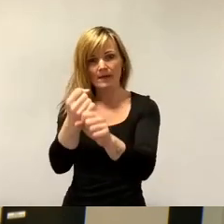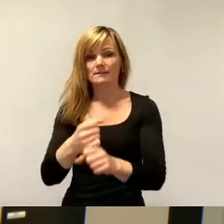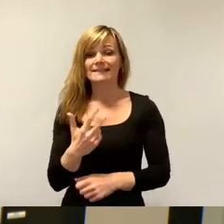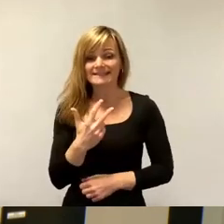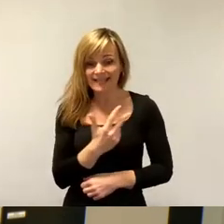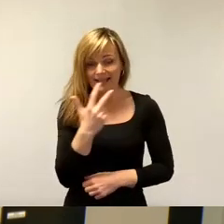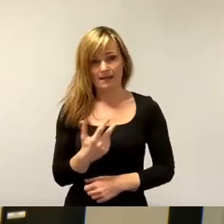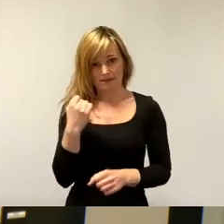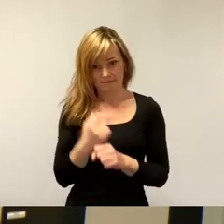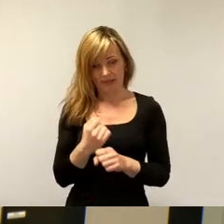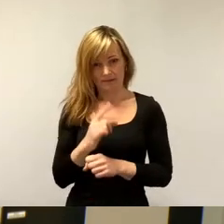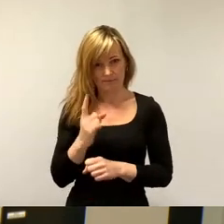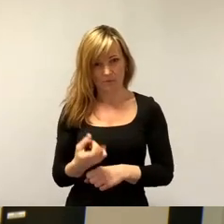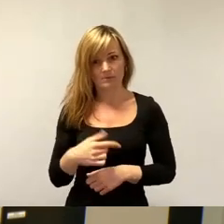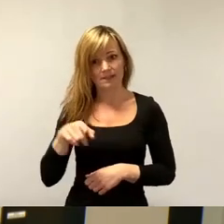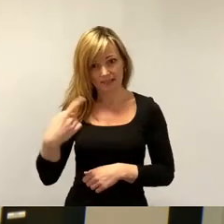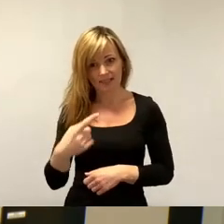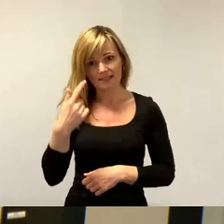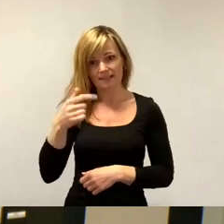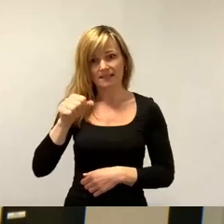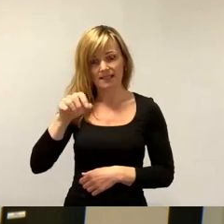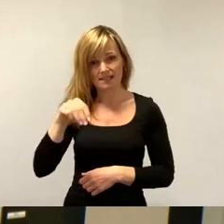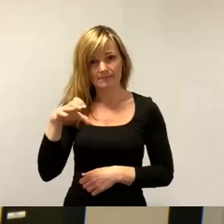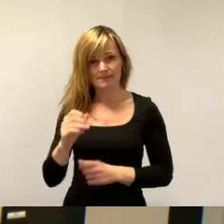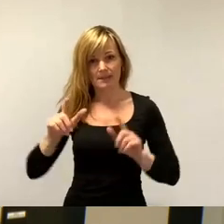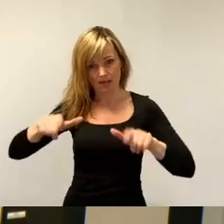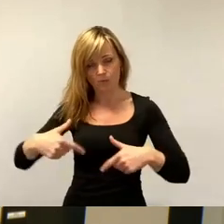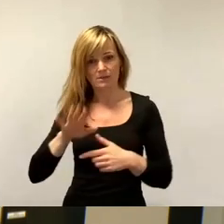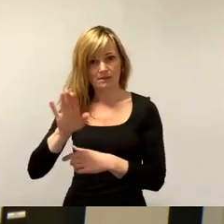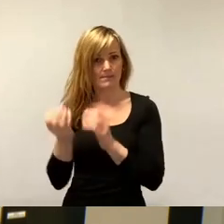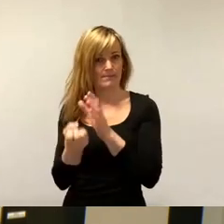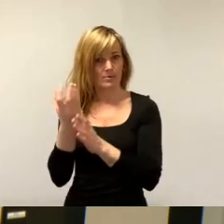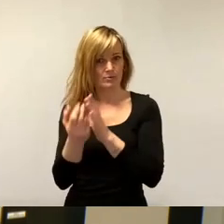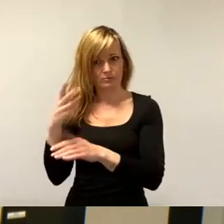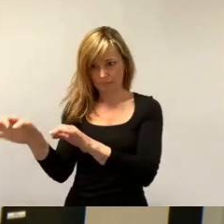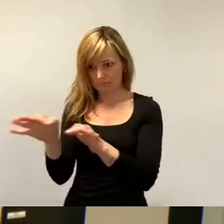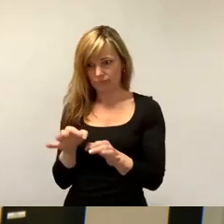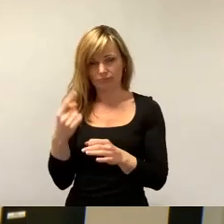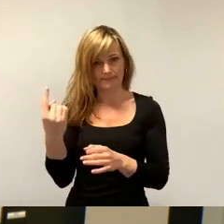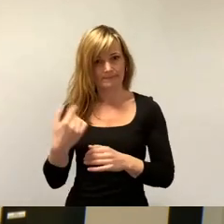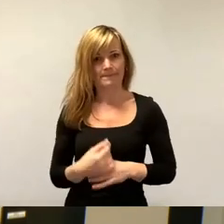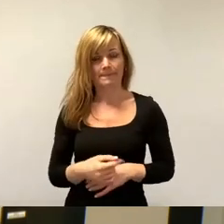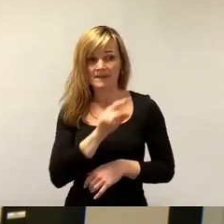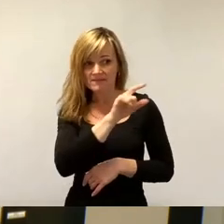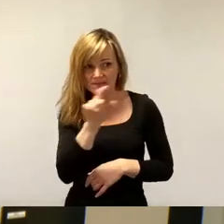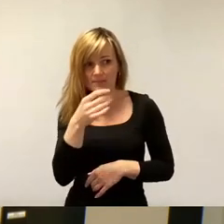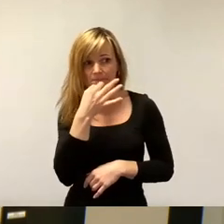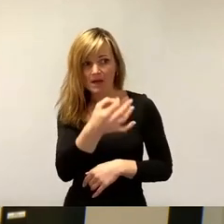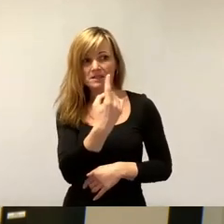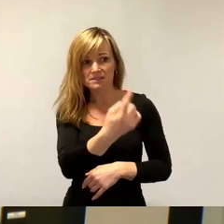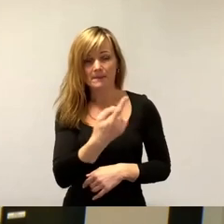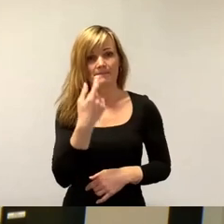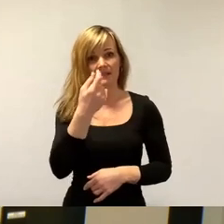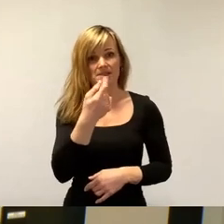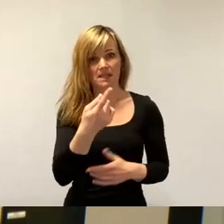Produktion starten will. Und fragen Sie doch die Firmen, ob sie sich vielleicht auch finanziell beteiligen wollen, weil das